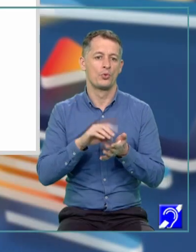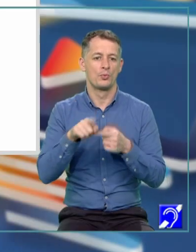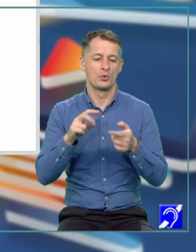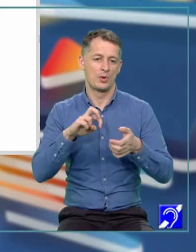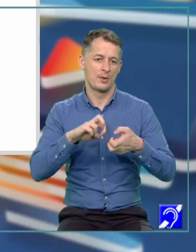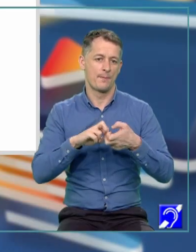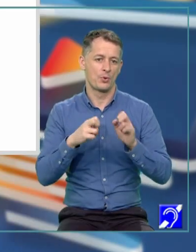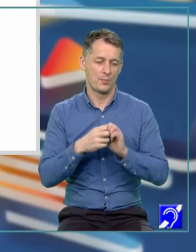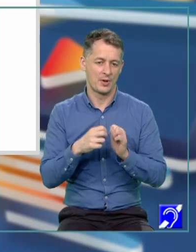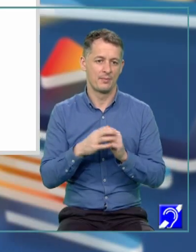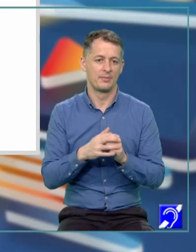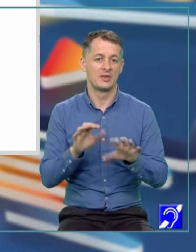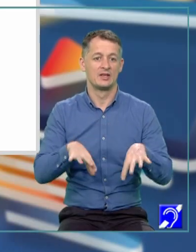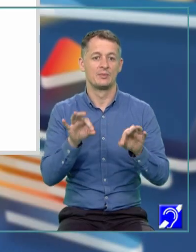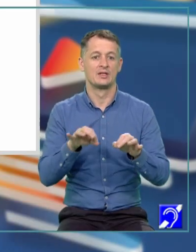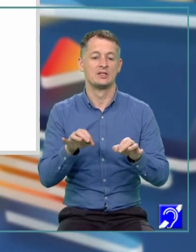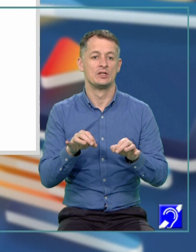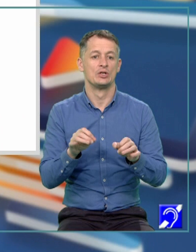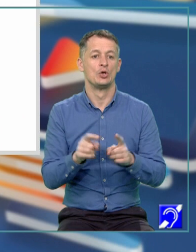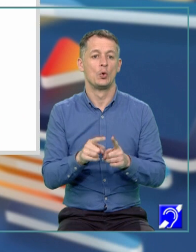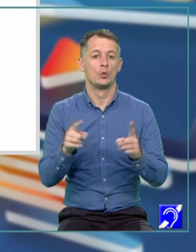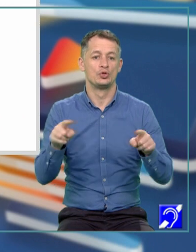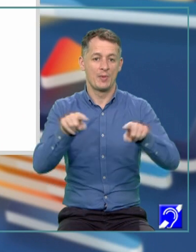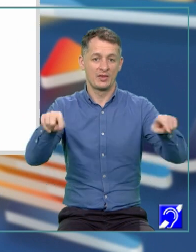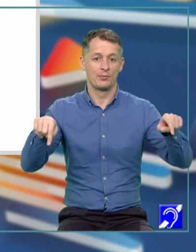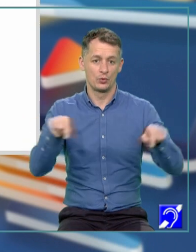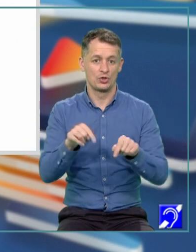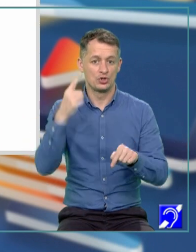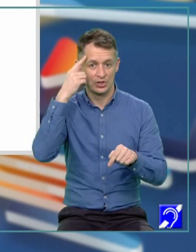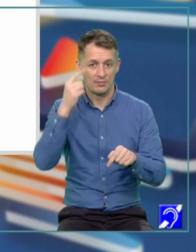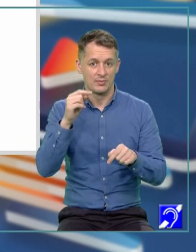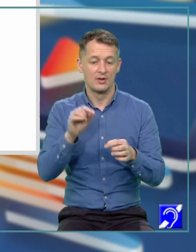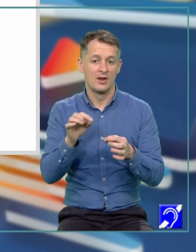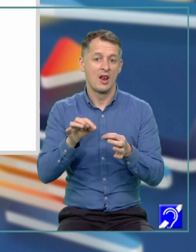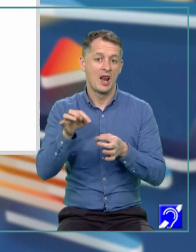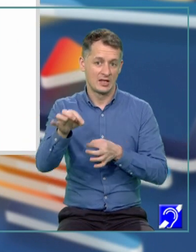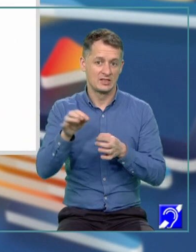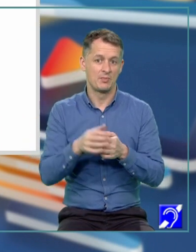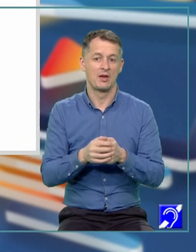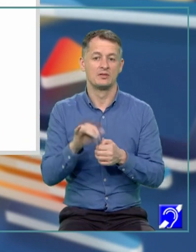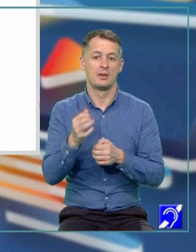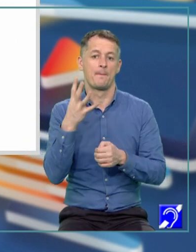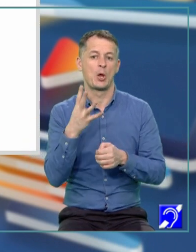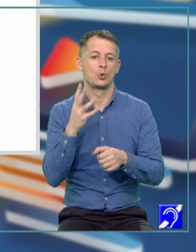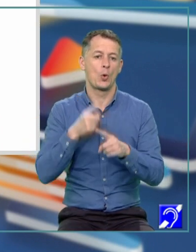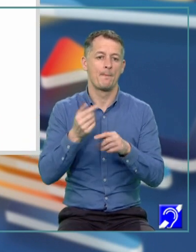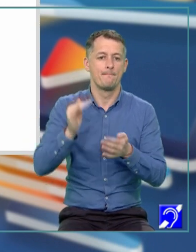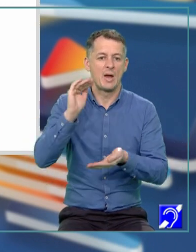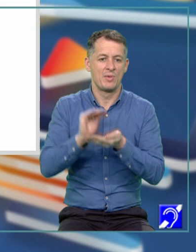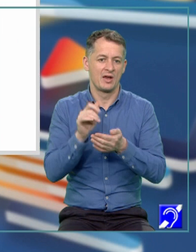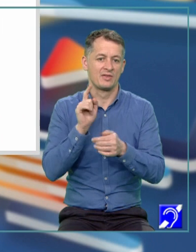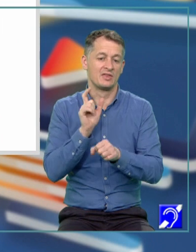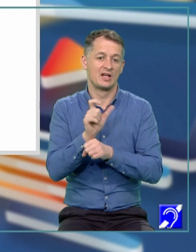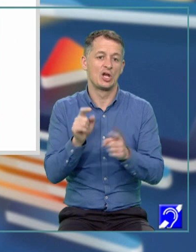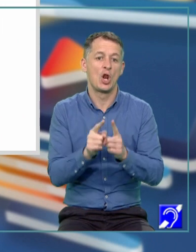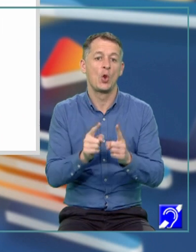Detrinați lungimea unui dreptunghi, știind că lățimea dreptunghiului este de 4 ori mai mică decât lungimea și area dreptunghiului este